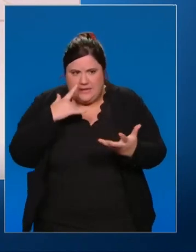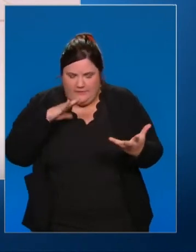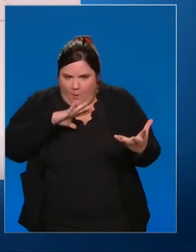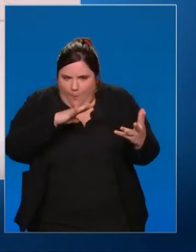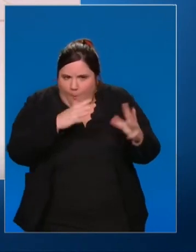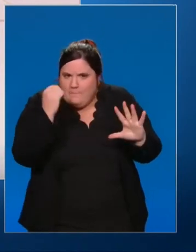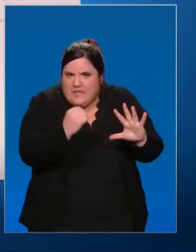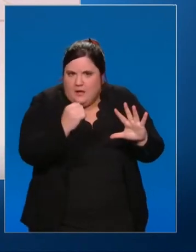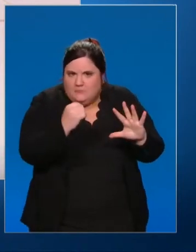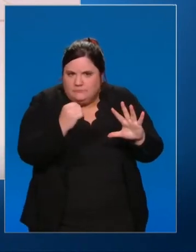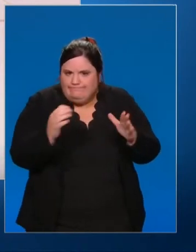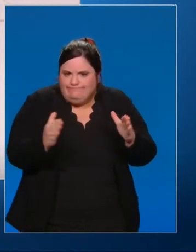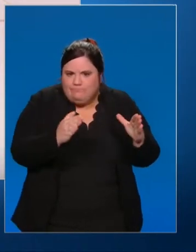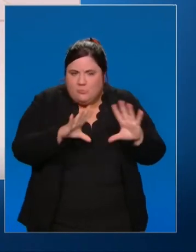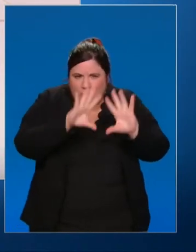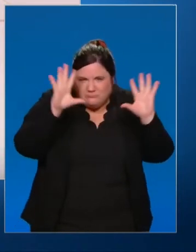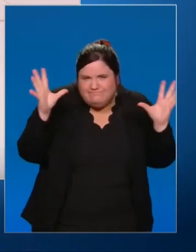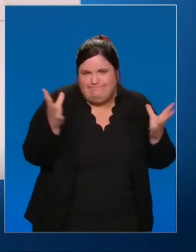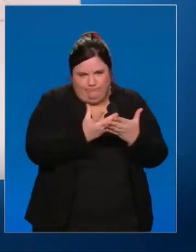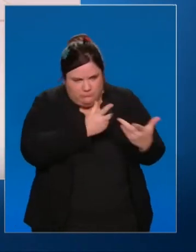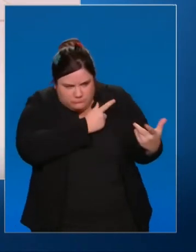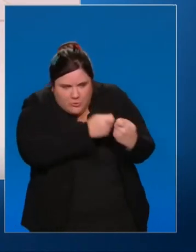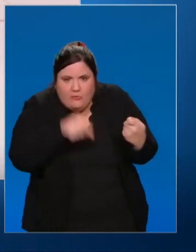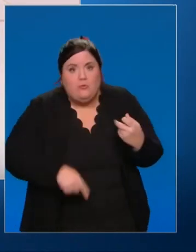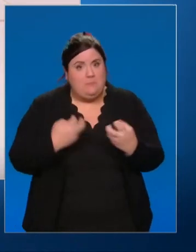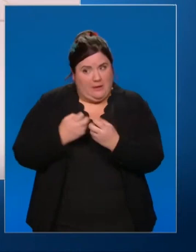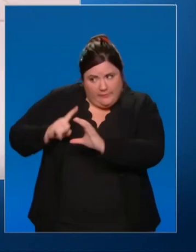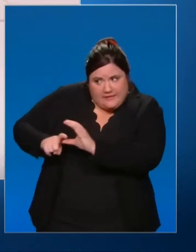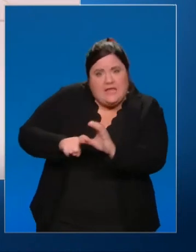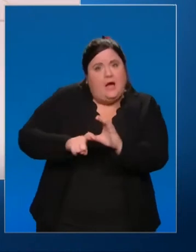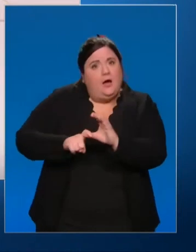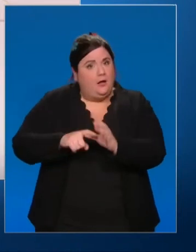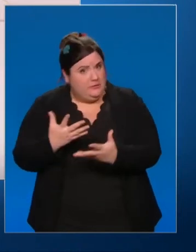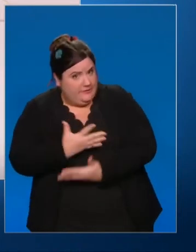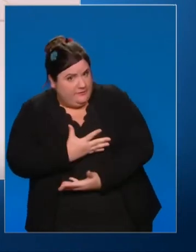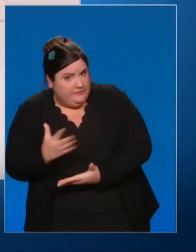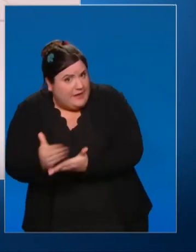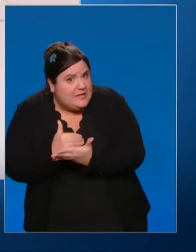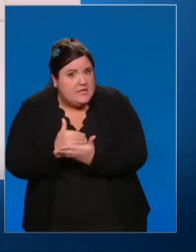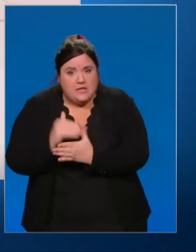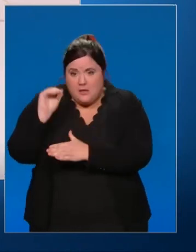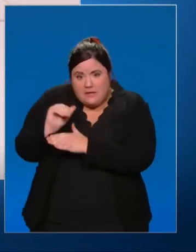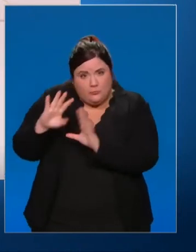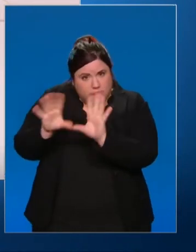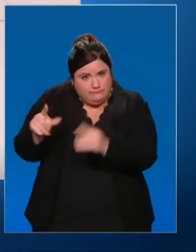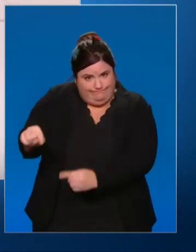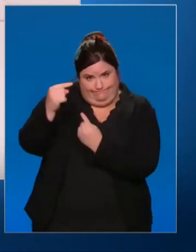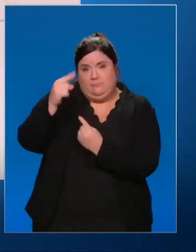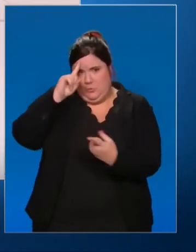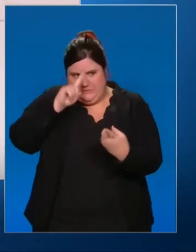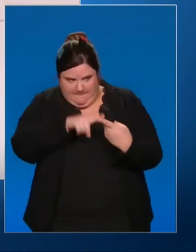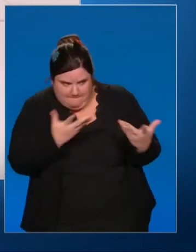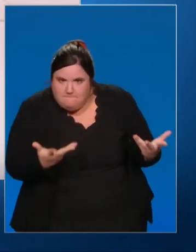unanime exprimé par les organisations syndicales et professionnelles de concentrer les efforts sur la reprise. Le besoin de